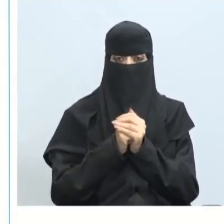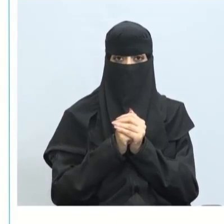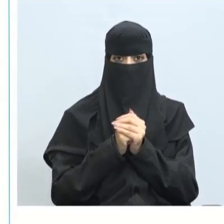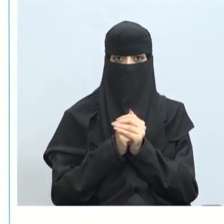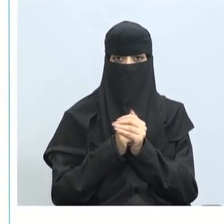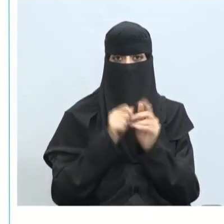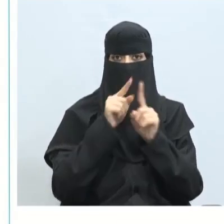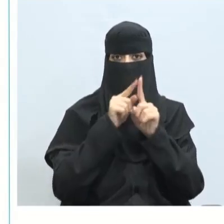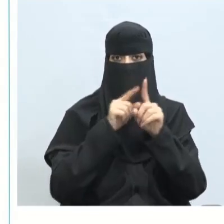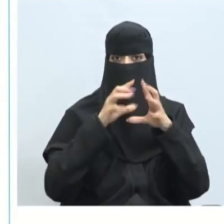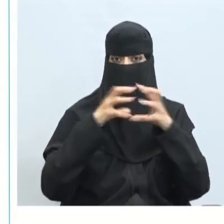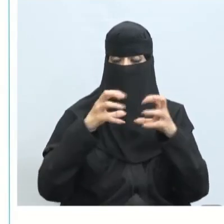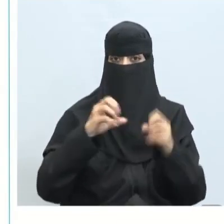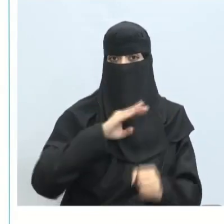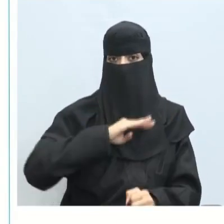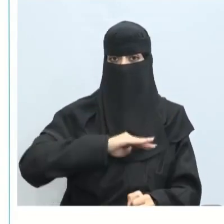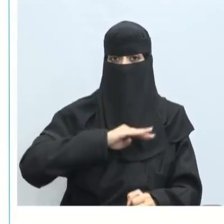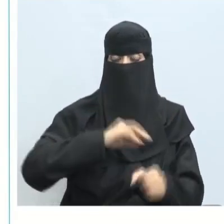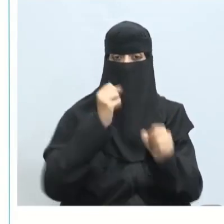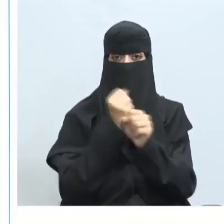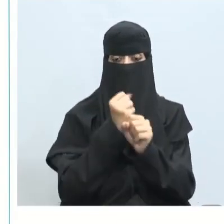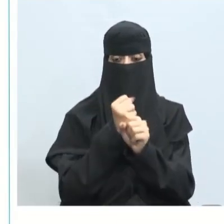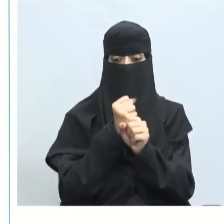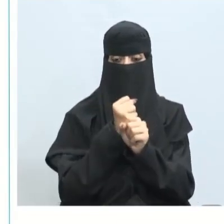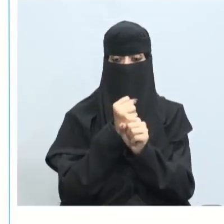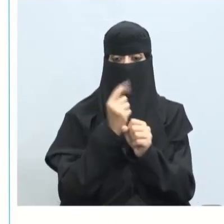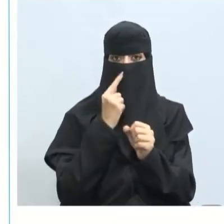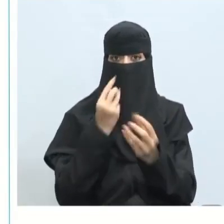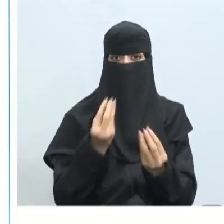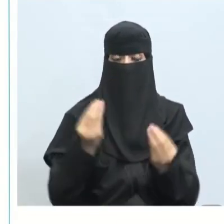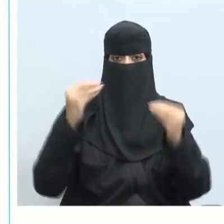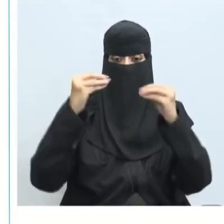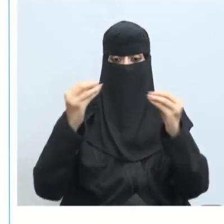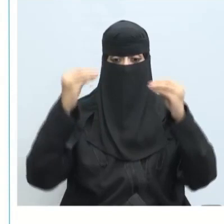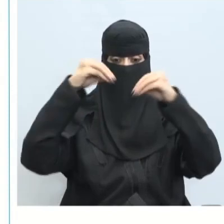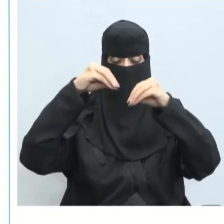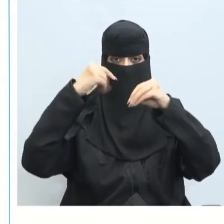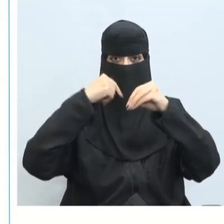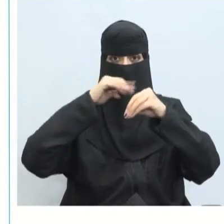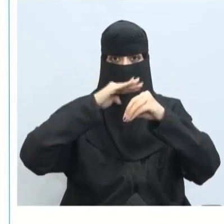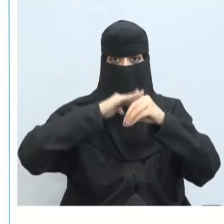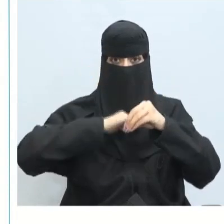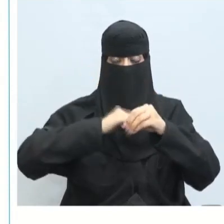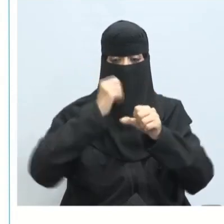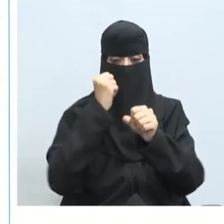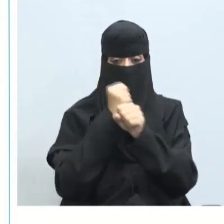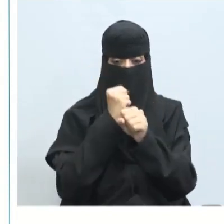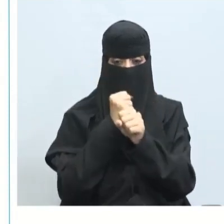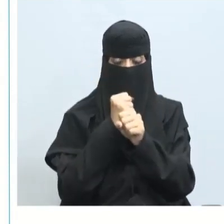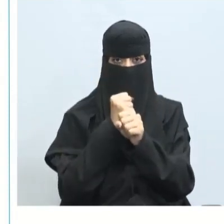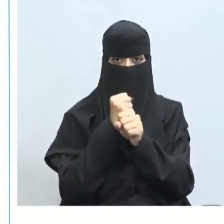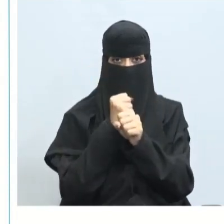ماذا نقصد بالضغوط؟ الضغوط أو ضغوط العمل هي زيادة أعباء العمل